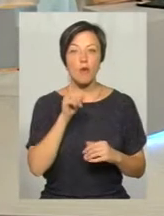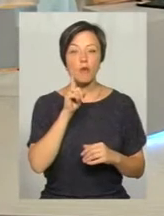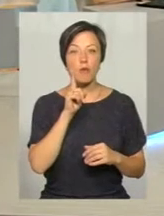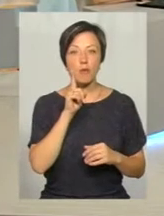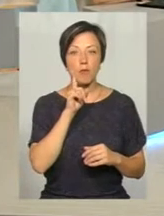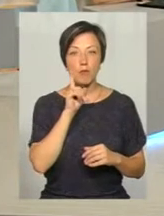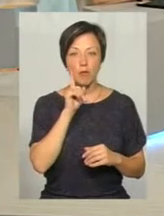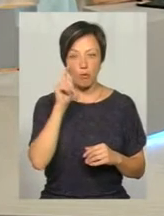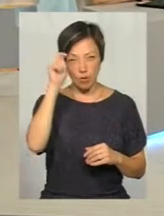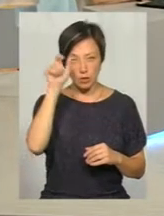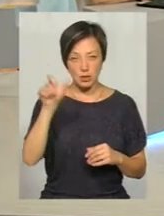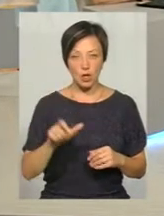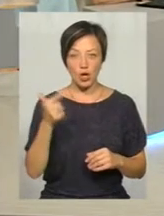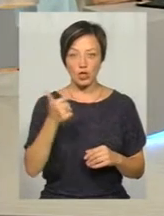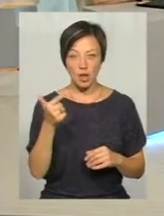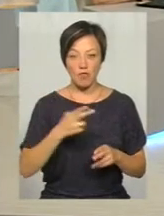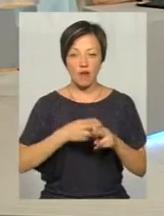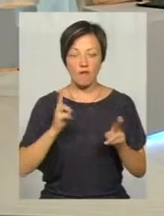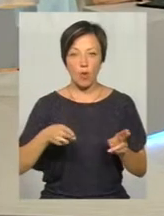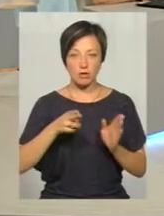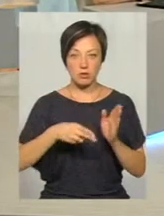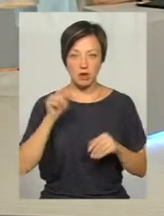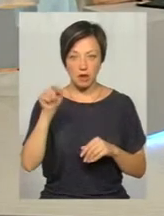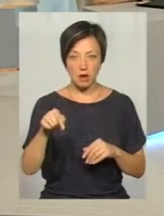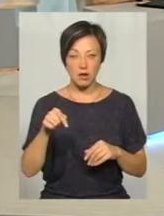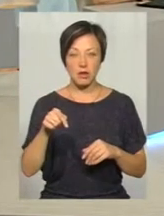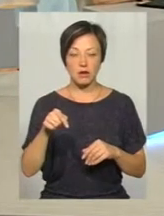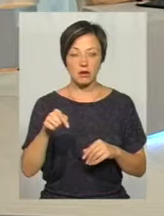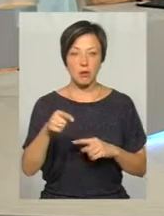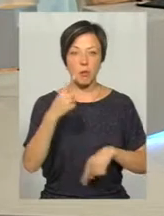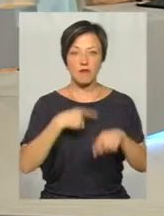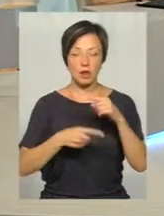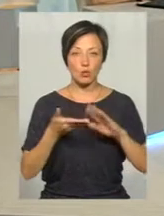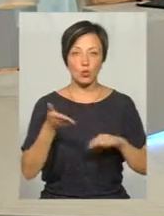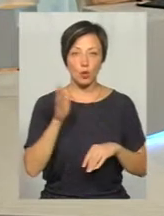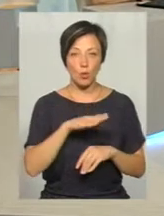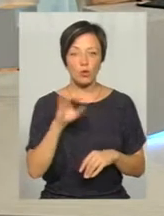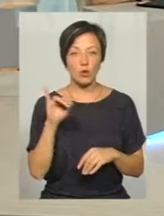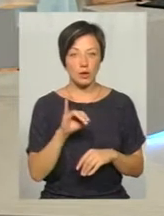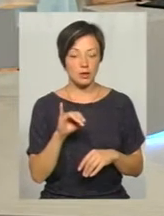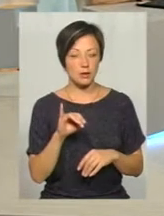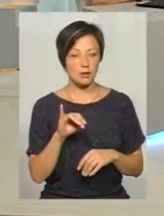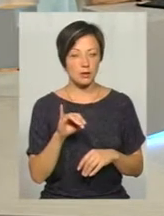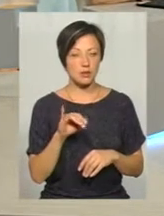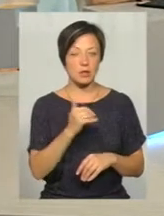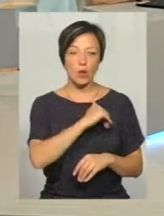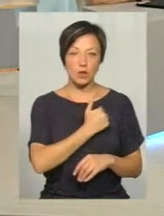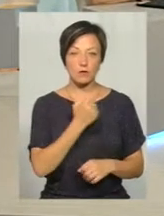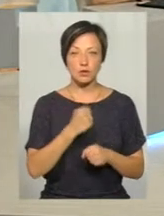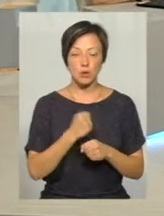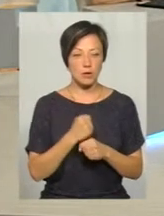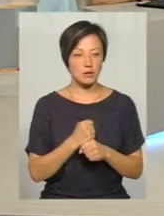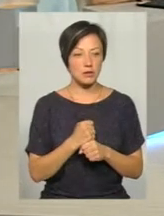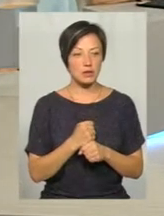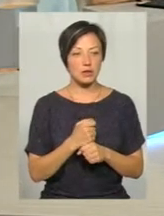Гречанах на залізничному вокзалі поверталися вже додому і захотів зробити